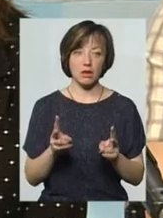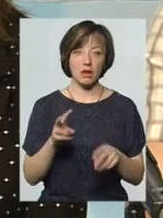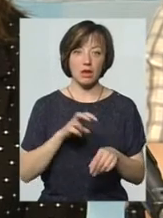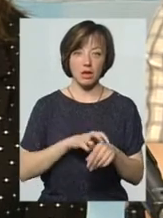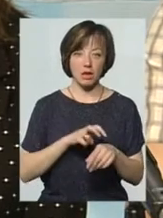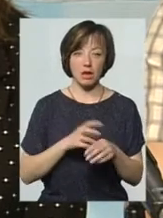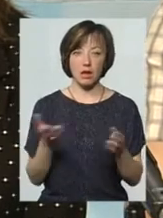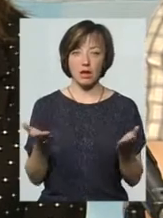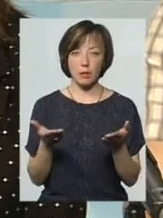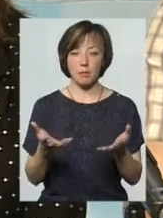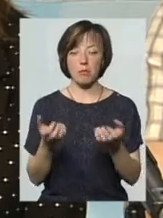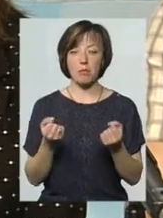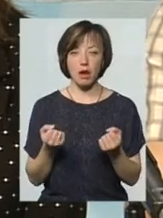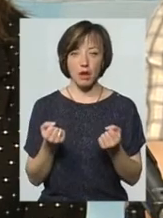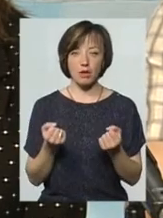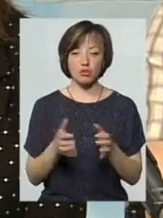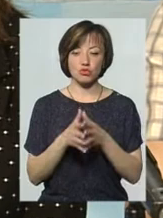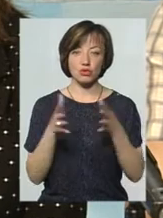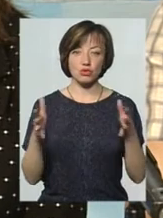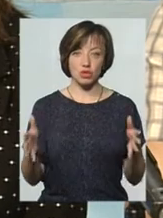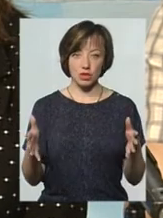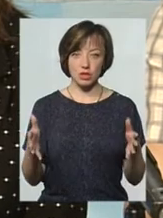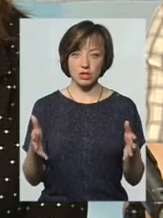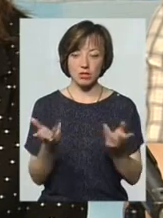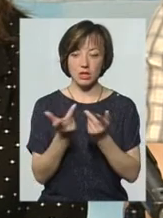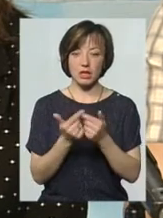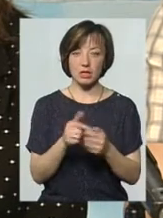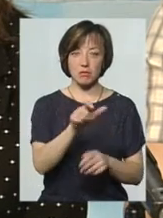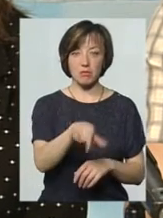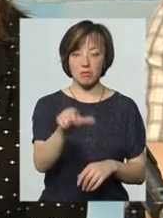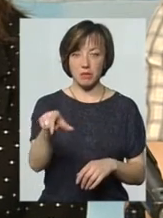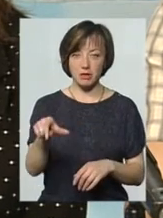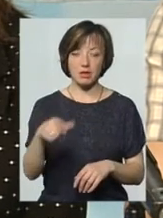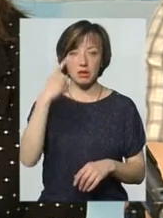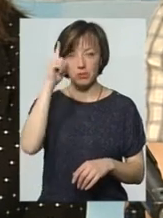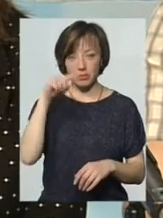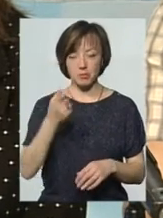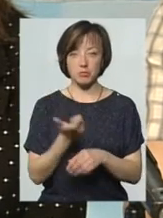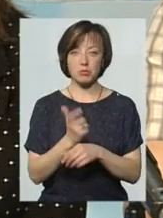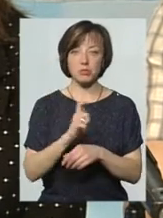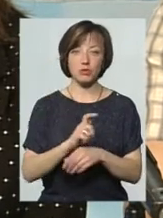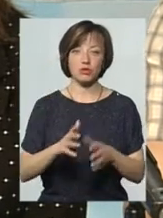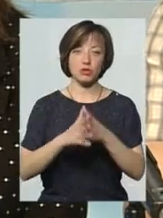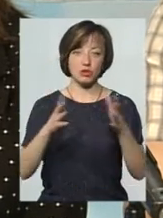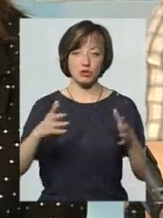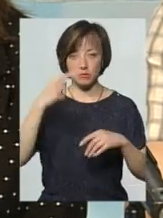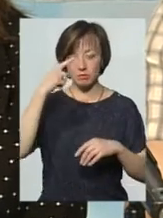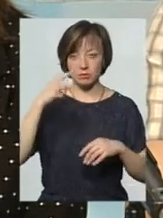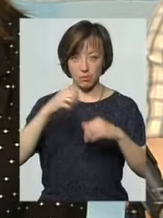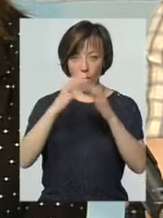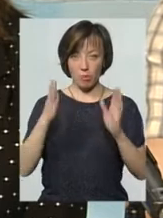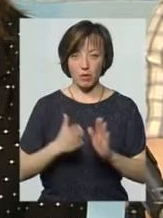лікаря, який приймає ширше клубо пацієнтів, володіє більшим об'ємом знань і